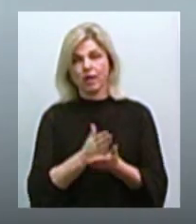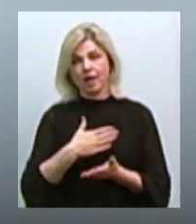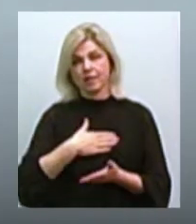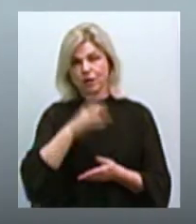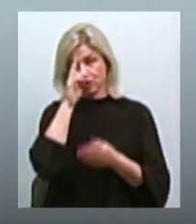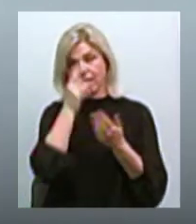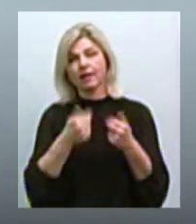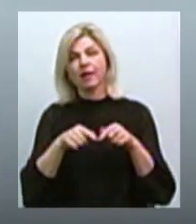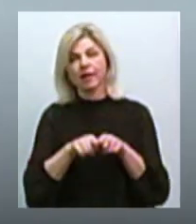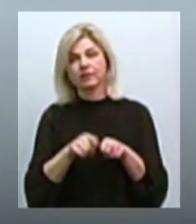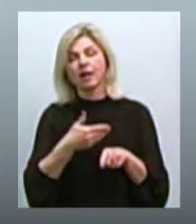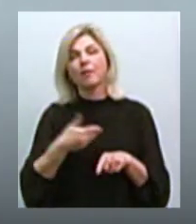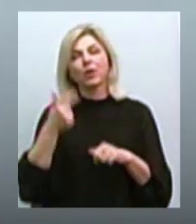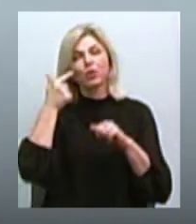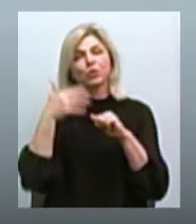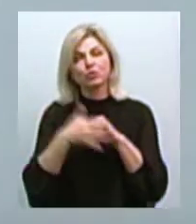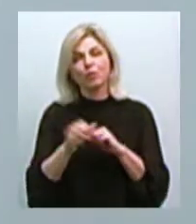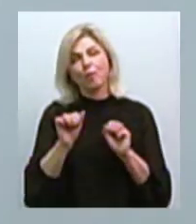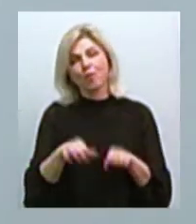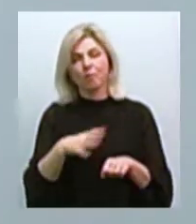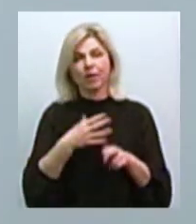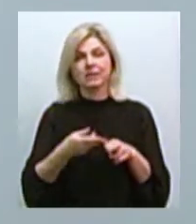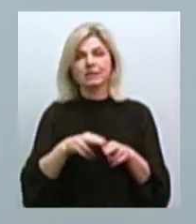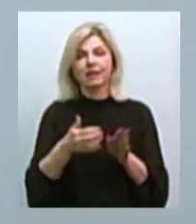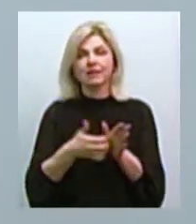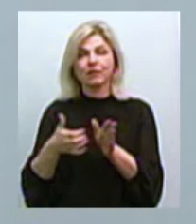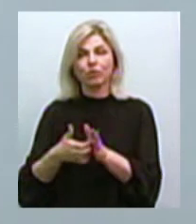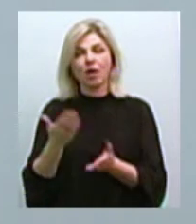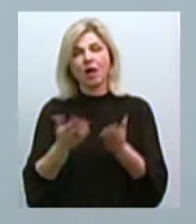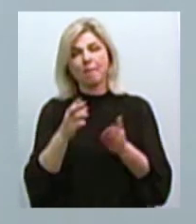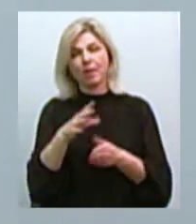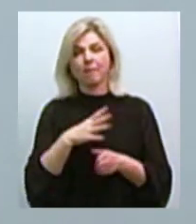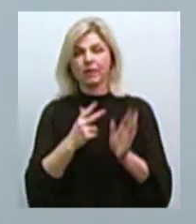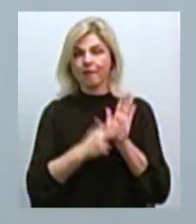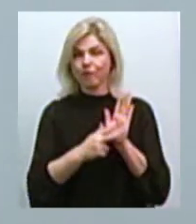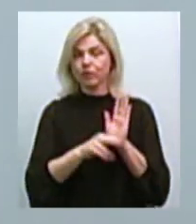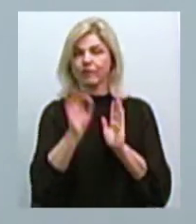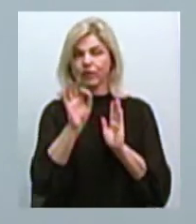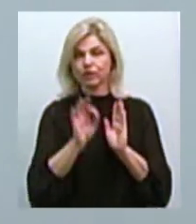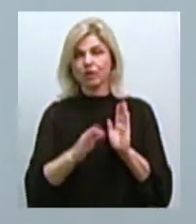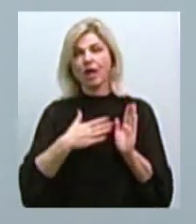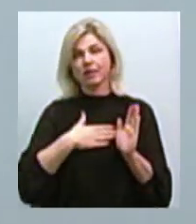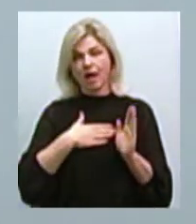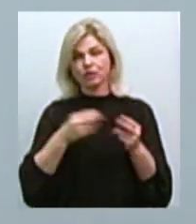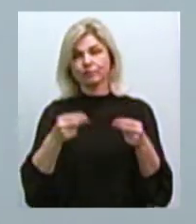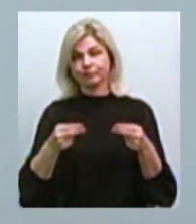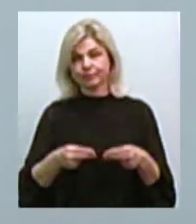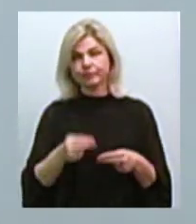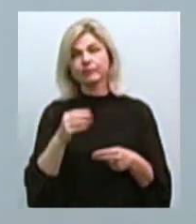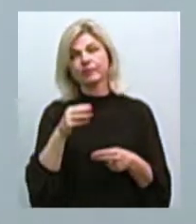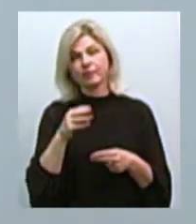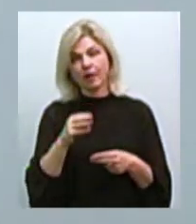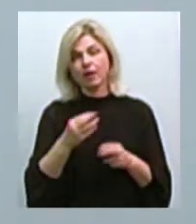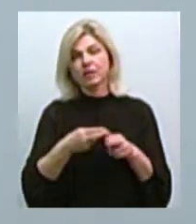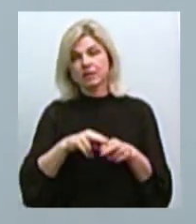розуміємо, що може це і недостатньо, якби було 80% укладено нашим населенням в декларацію. Але робота ця